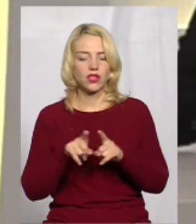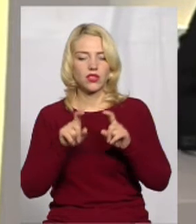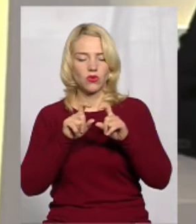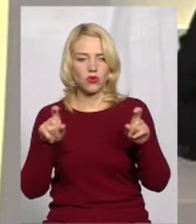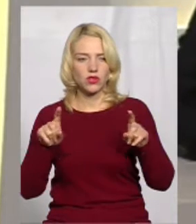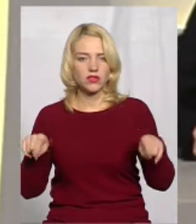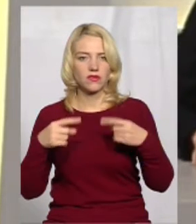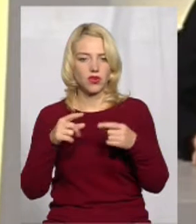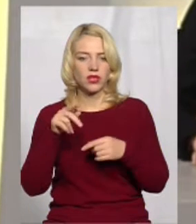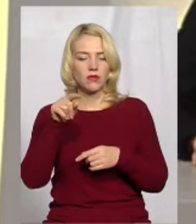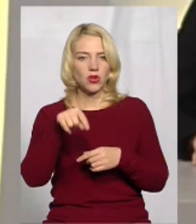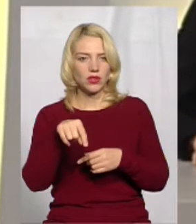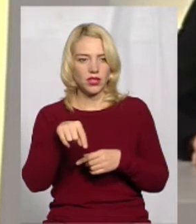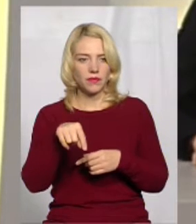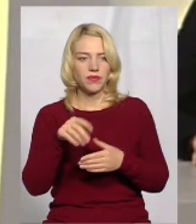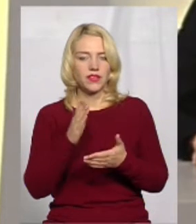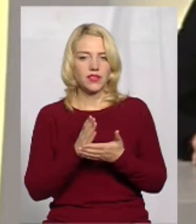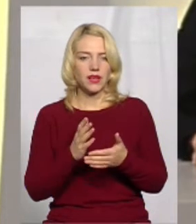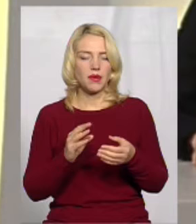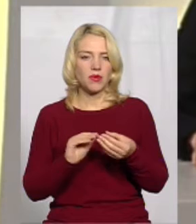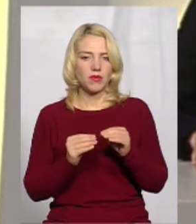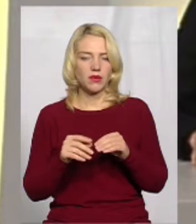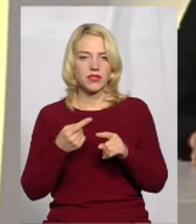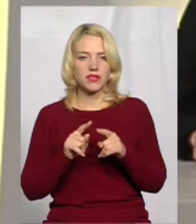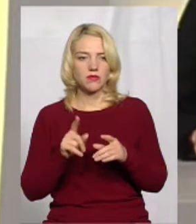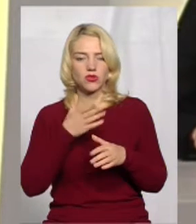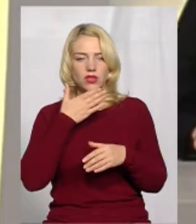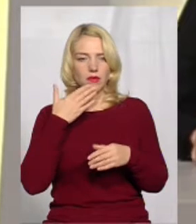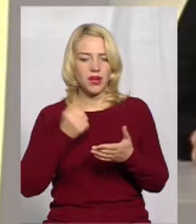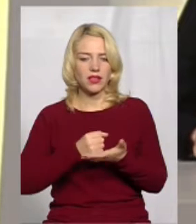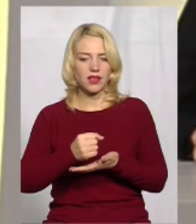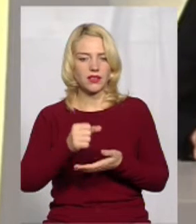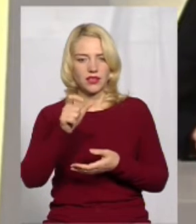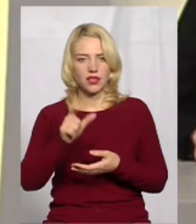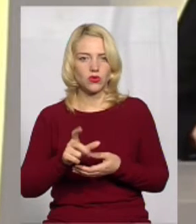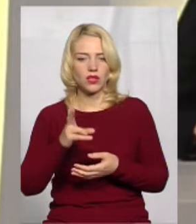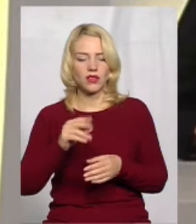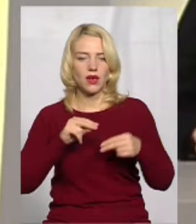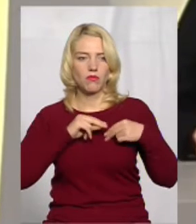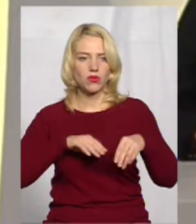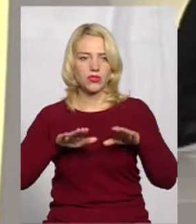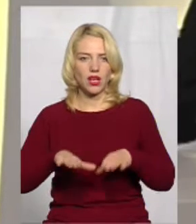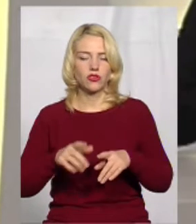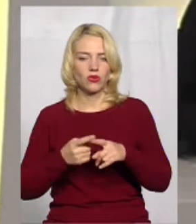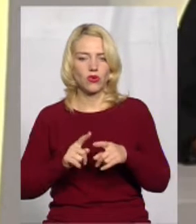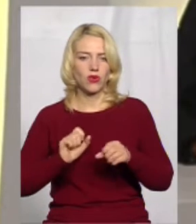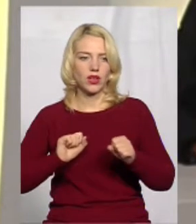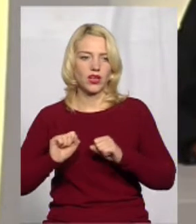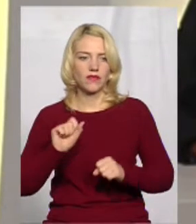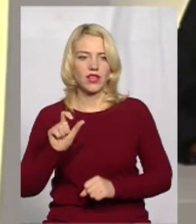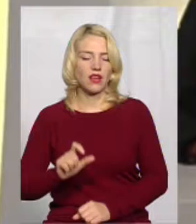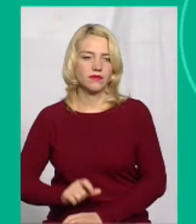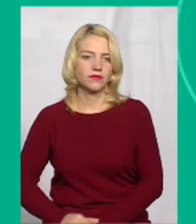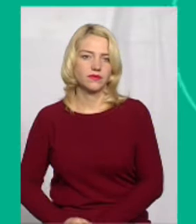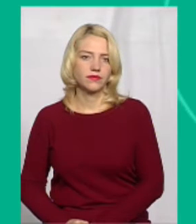створений, проте є певна проблема з тим, що немає кандидатури на посаду його керівника. Давайте подивимось.